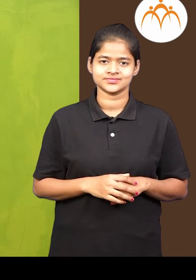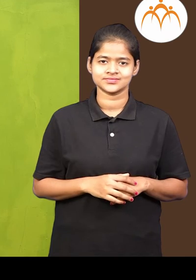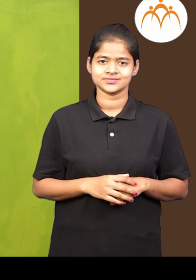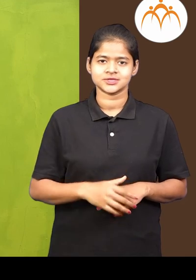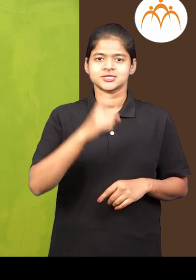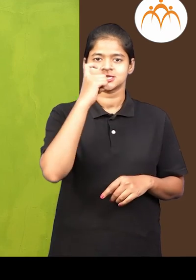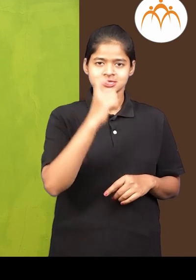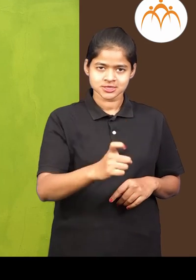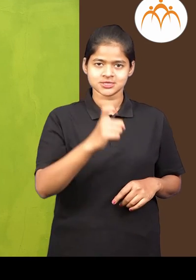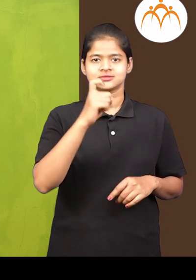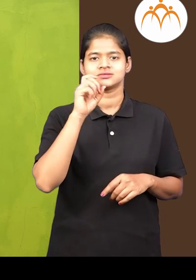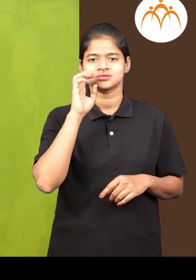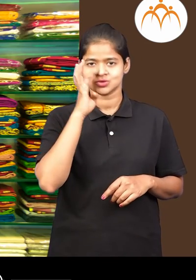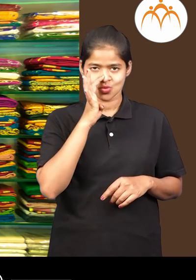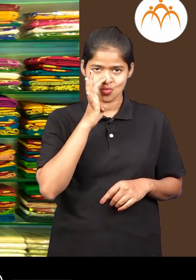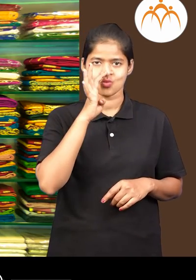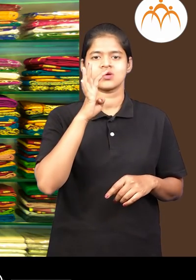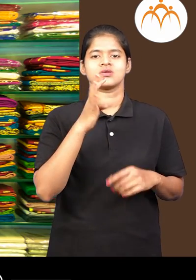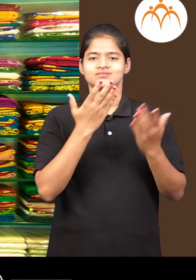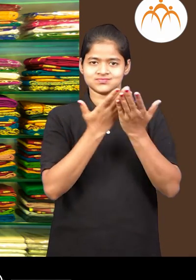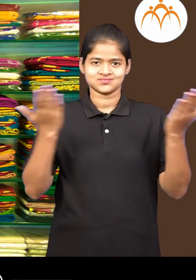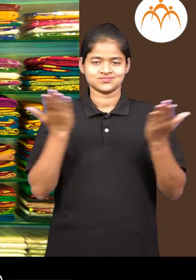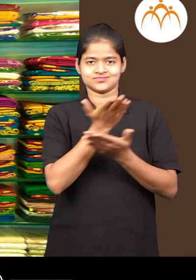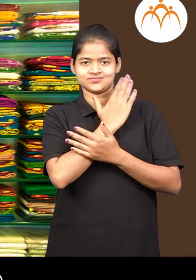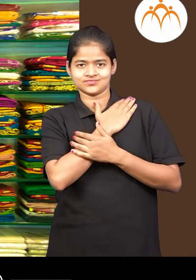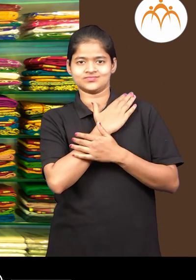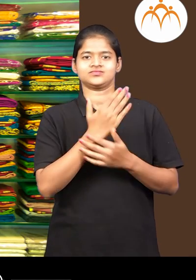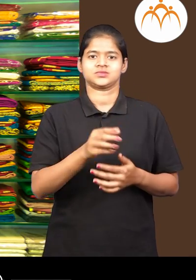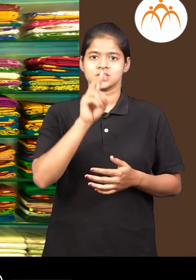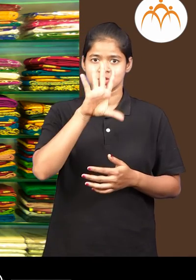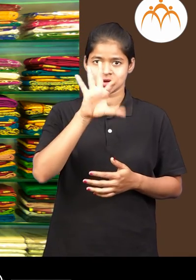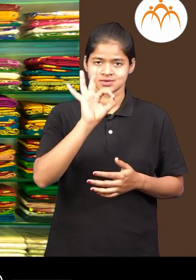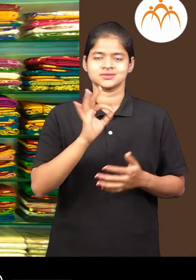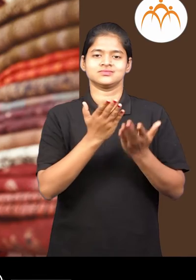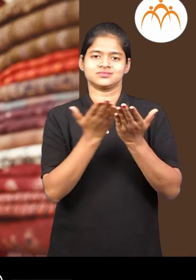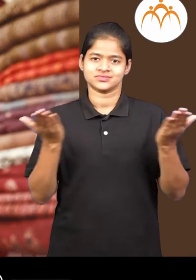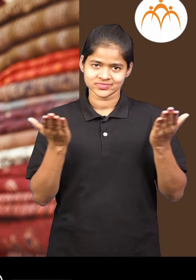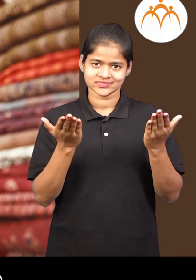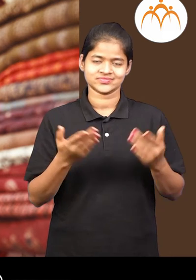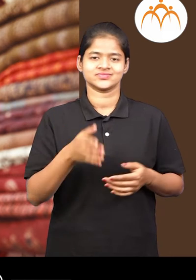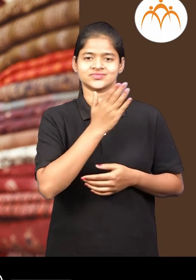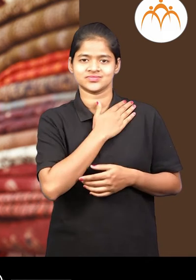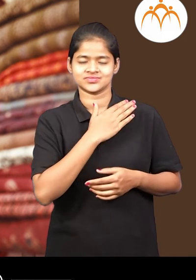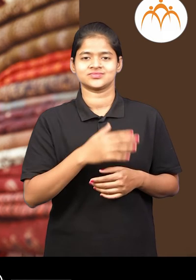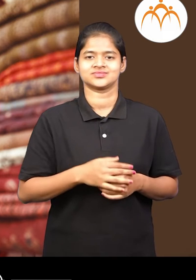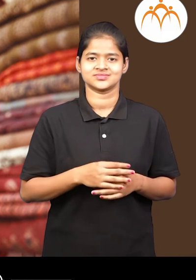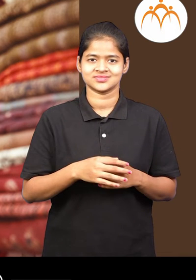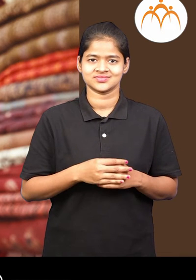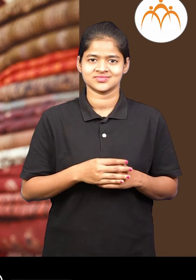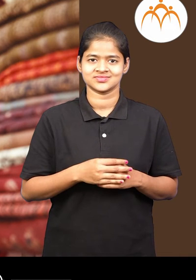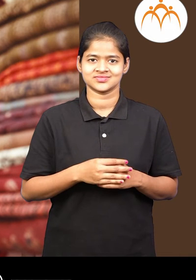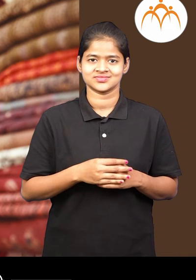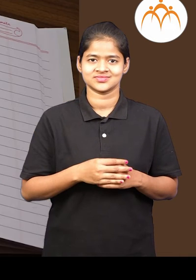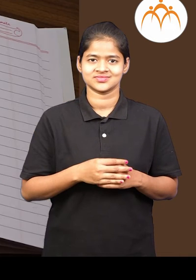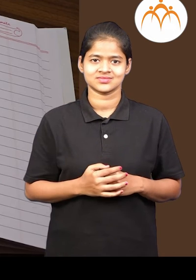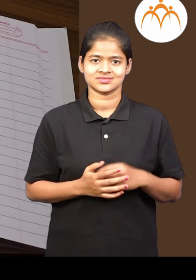ता तीसर उधारण साच्षे सुती साड्या आणी 215 रेश्मी